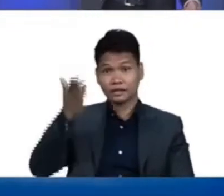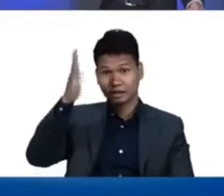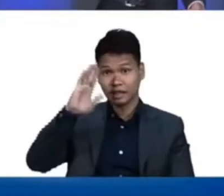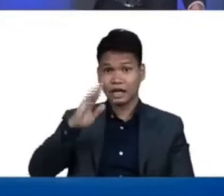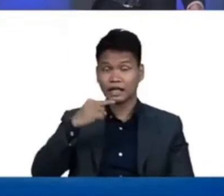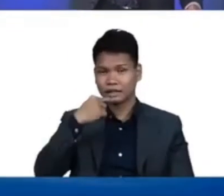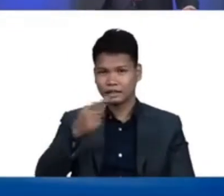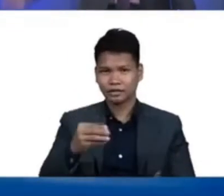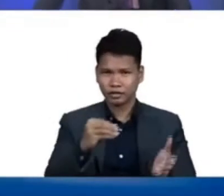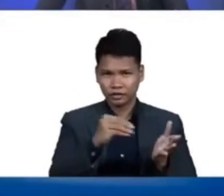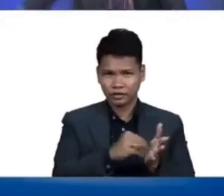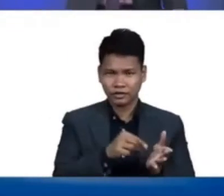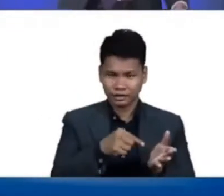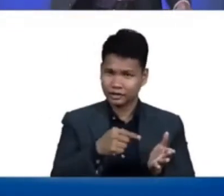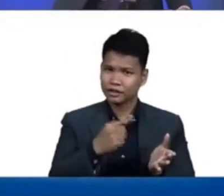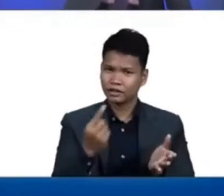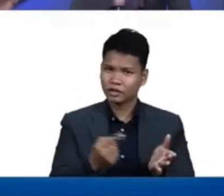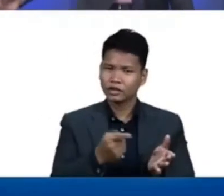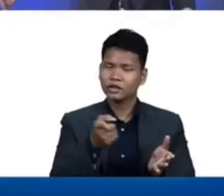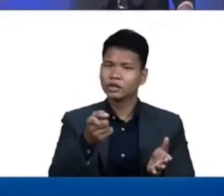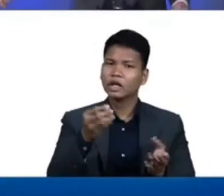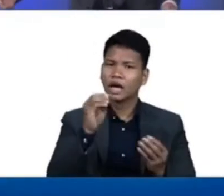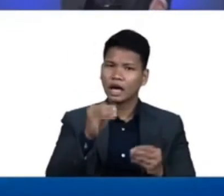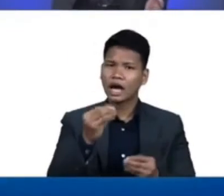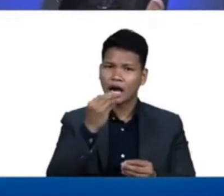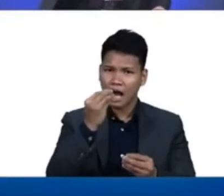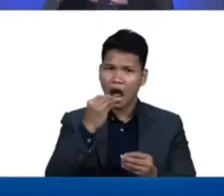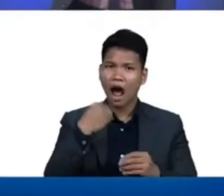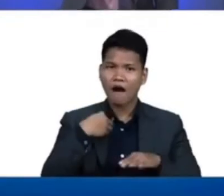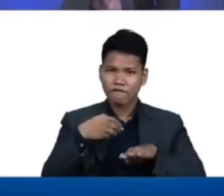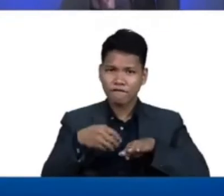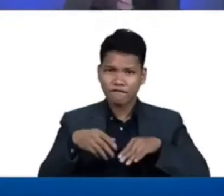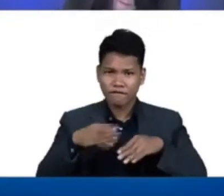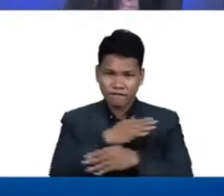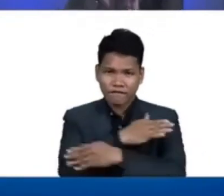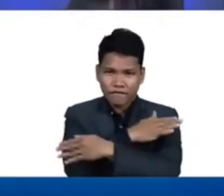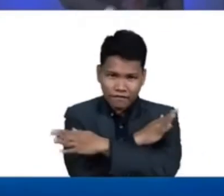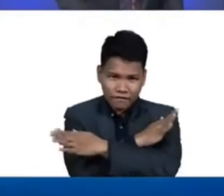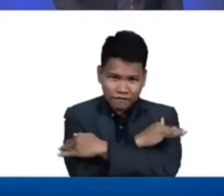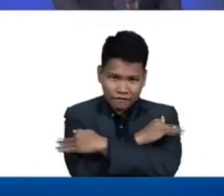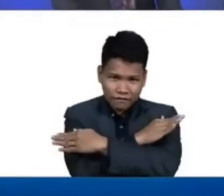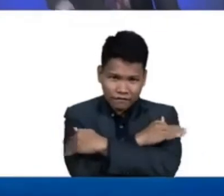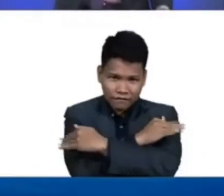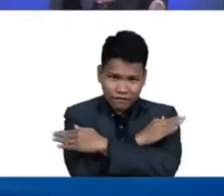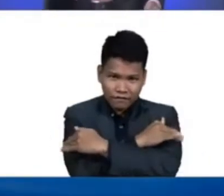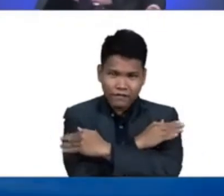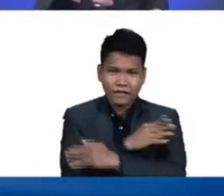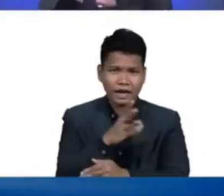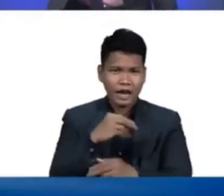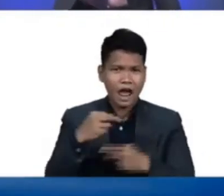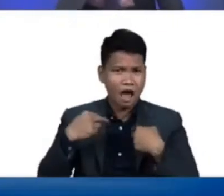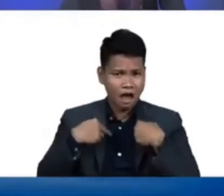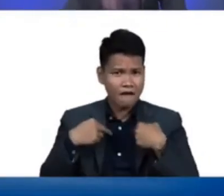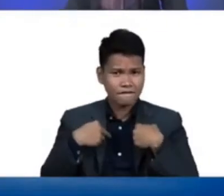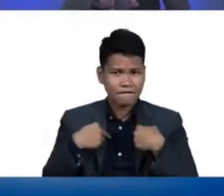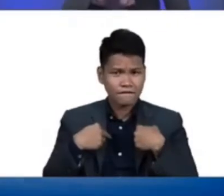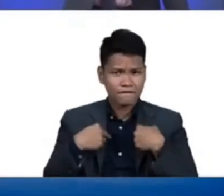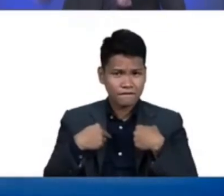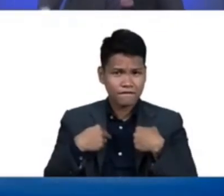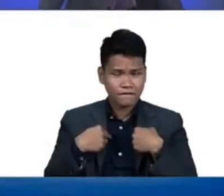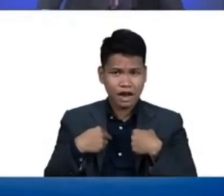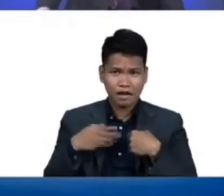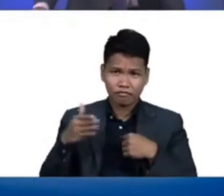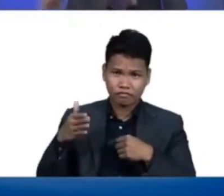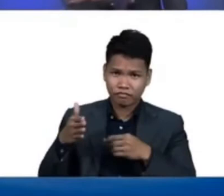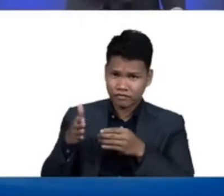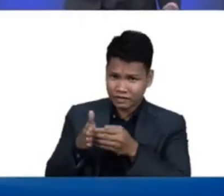all that are in the waters whatever in the water that has fins and scale dalawa po merong fins at